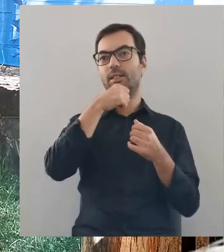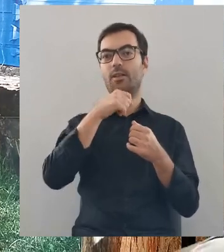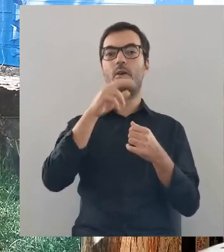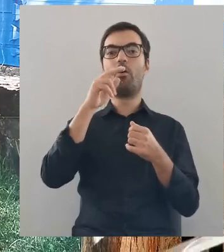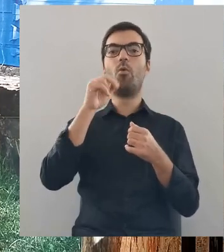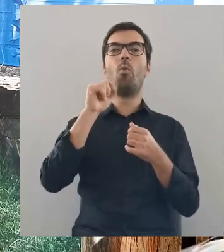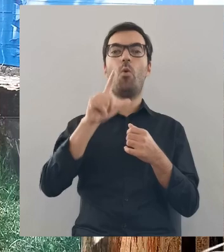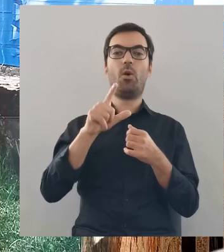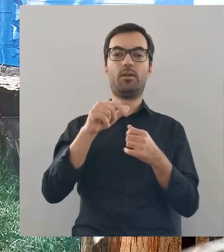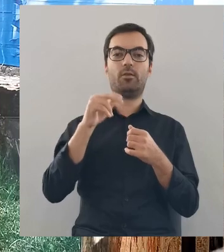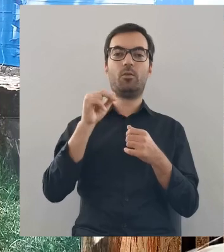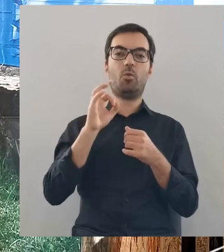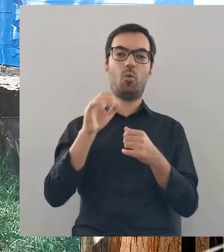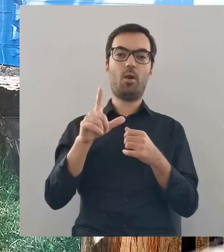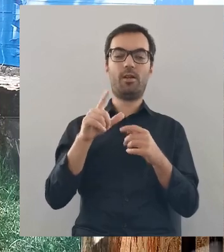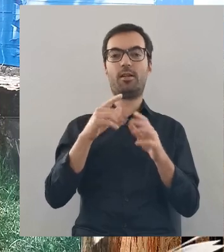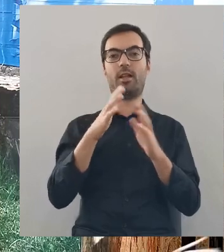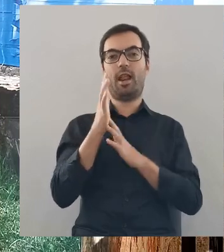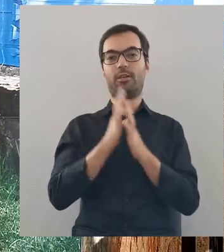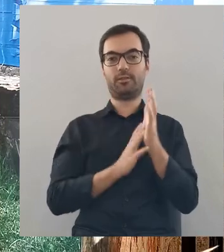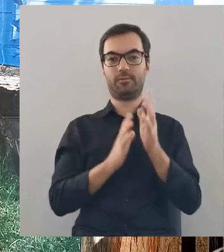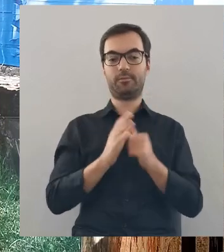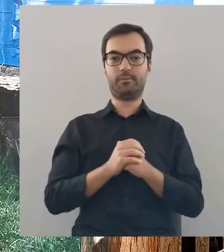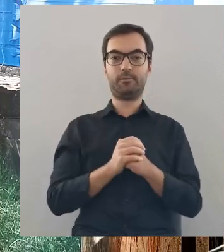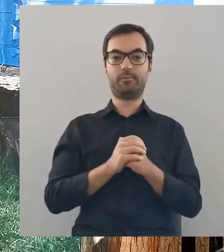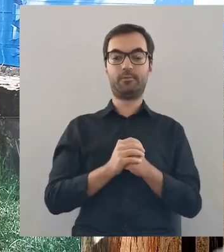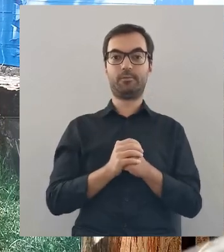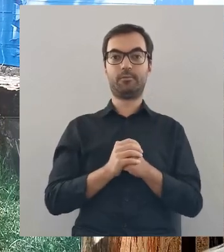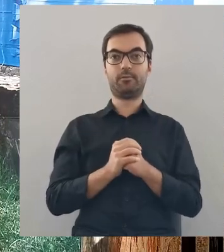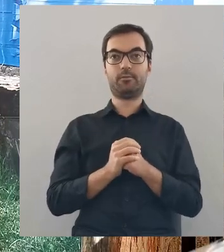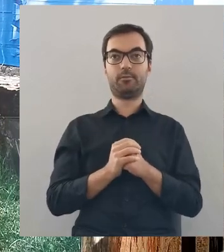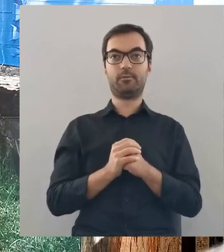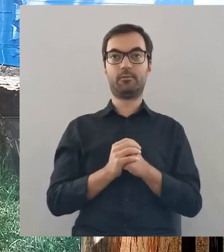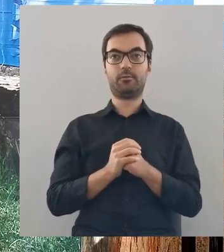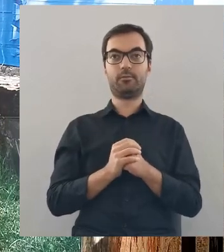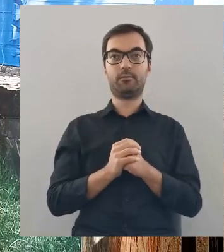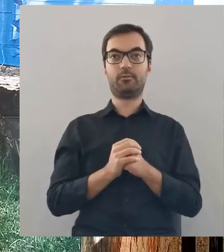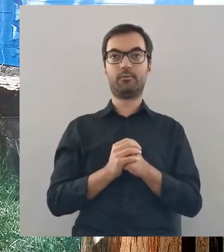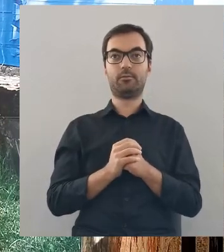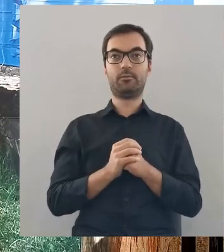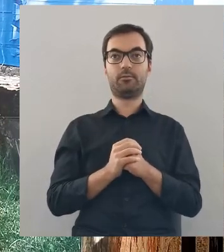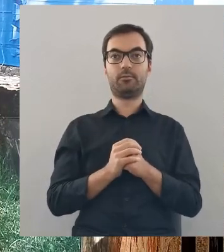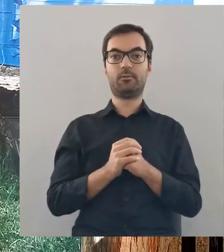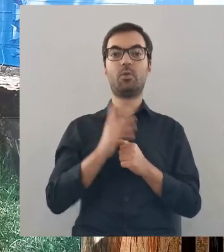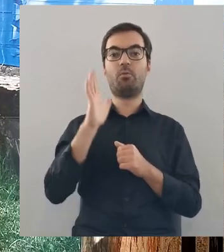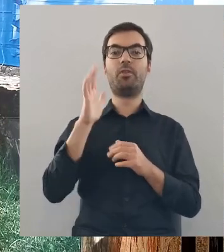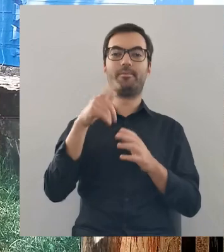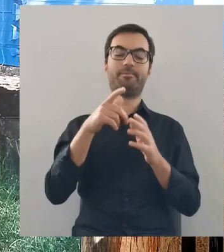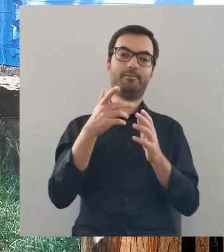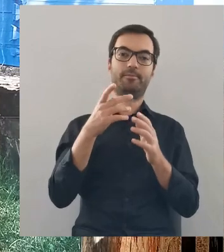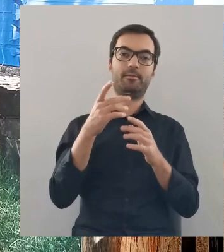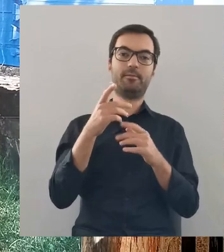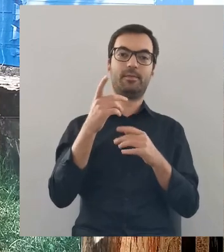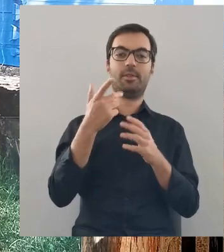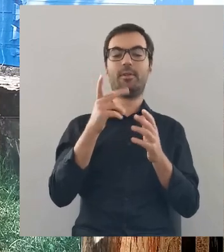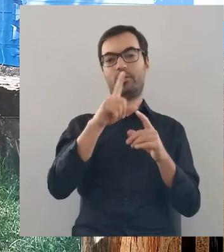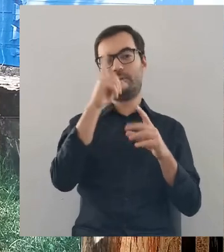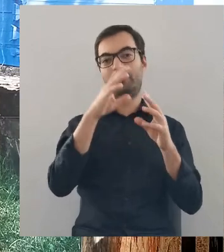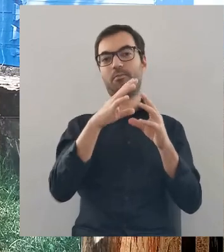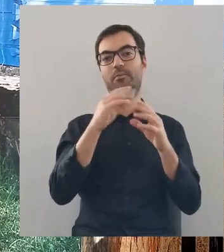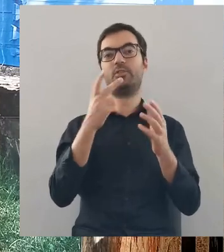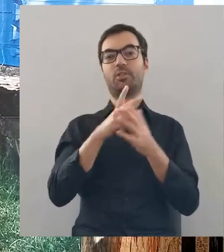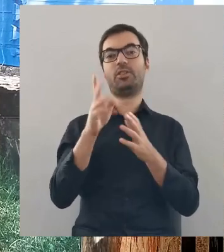stare ule leśne. No ale później bartników zabrakło, bo